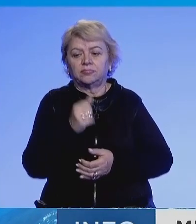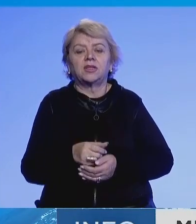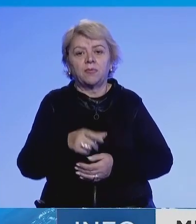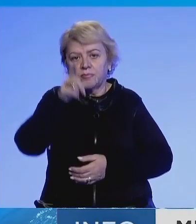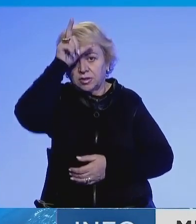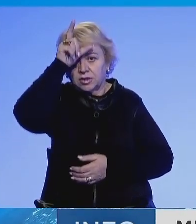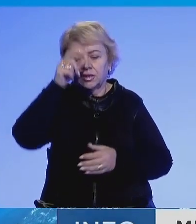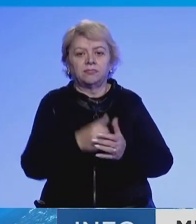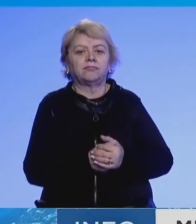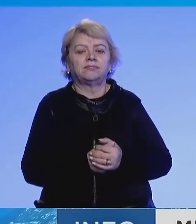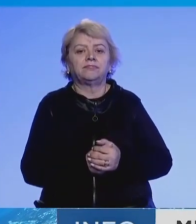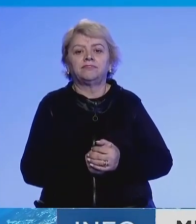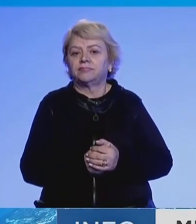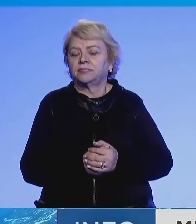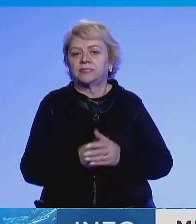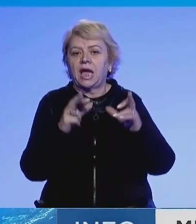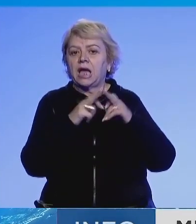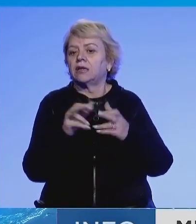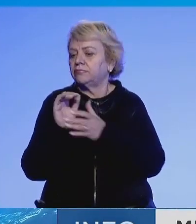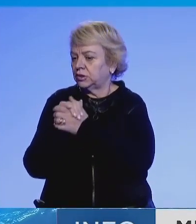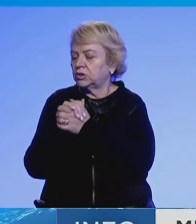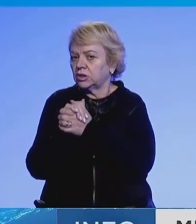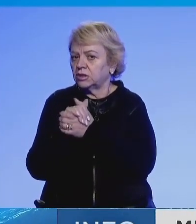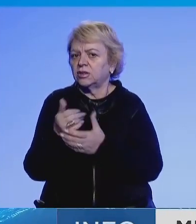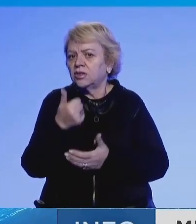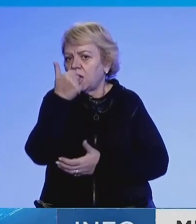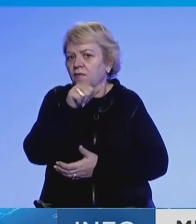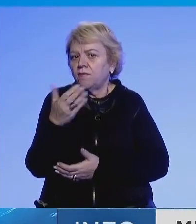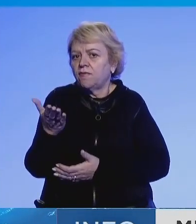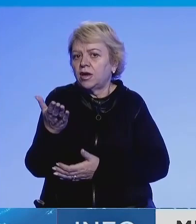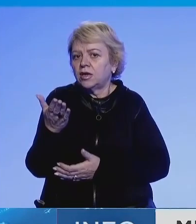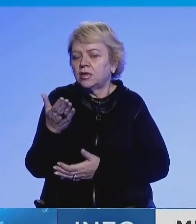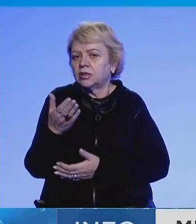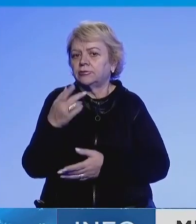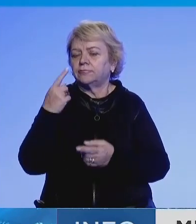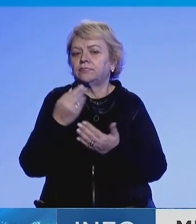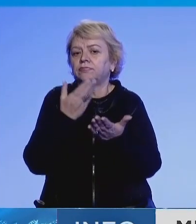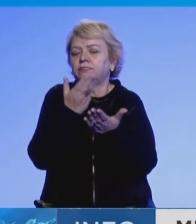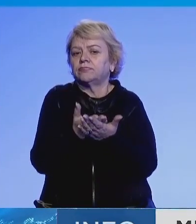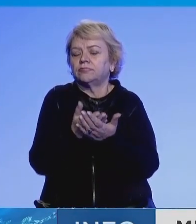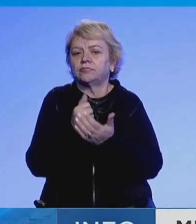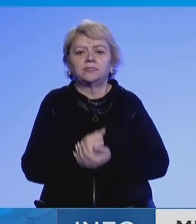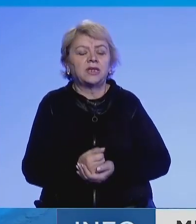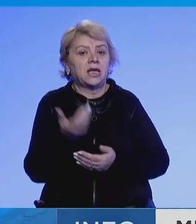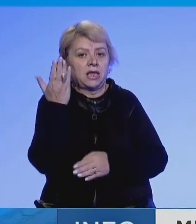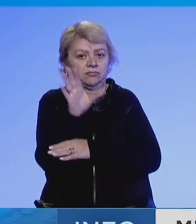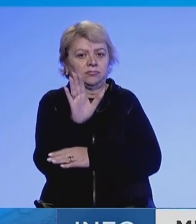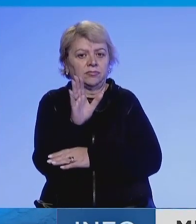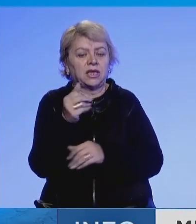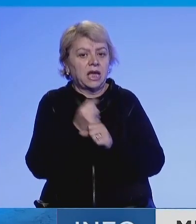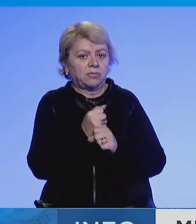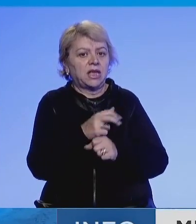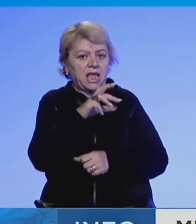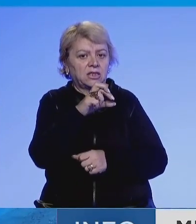Beograd, Ana Mari Repic. Ana për shëndetje, cilat mesaje konkrete u asoli emisari Gabriel